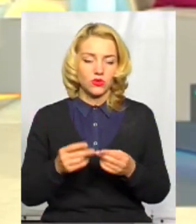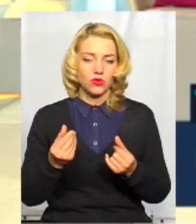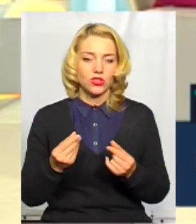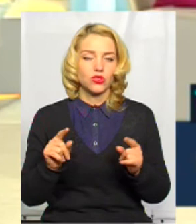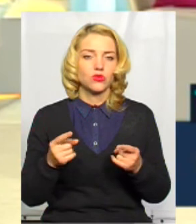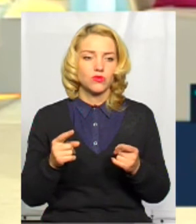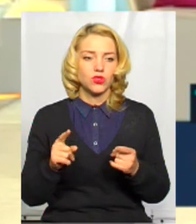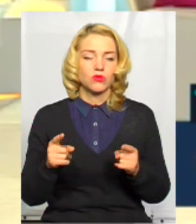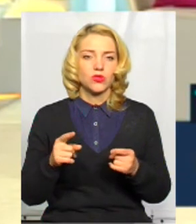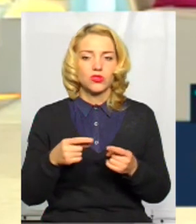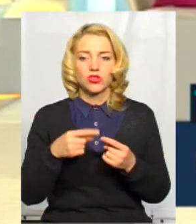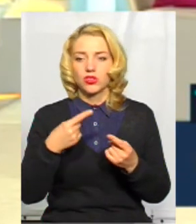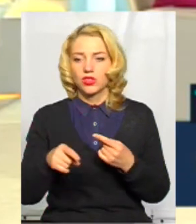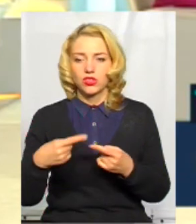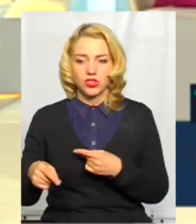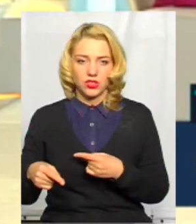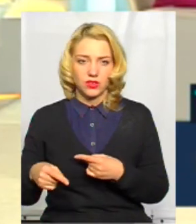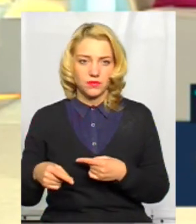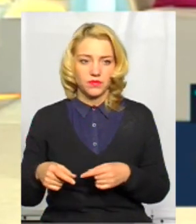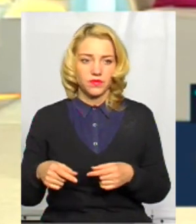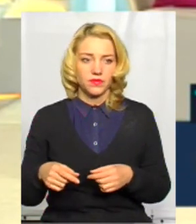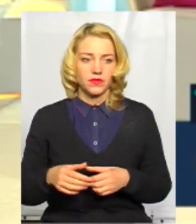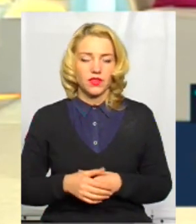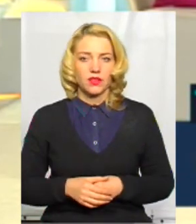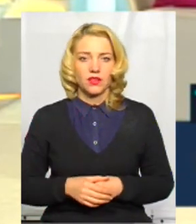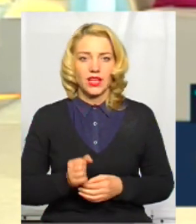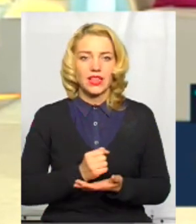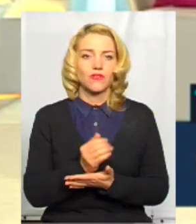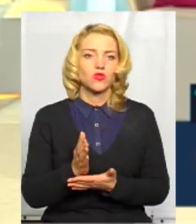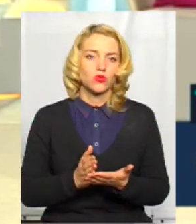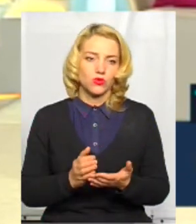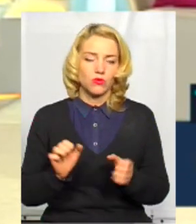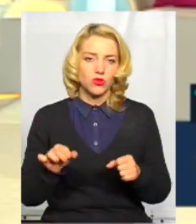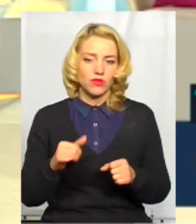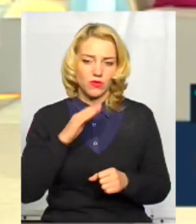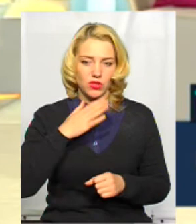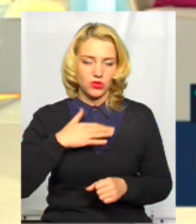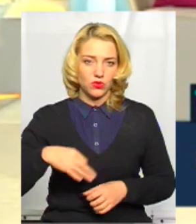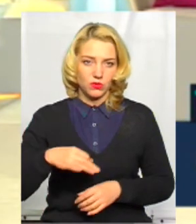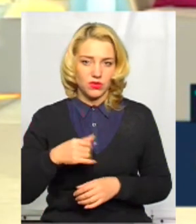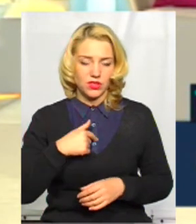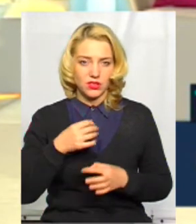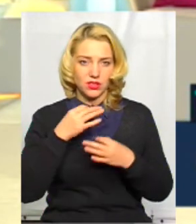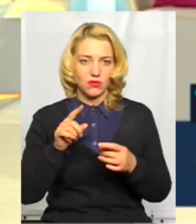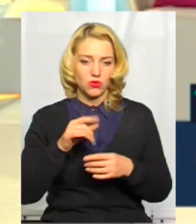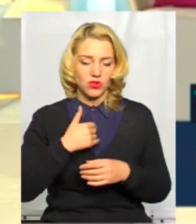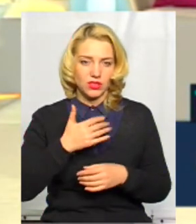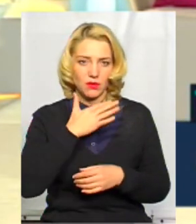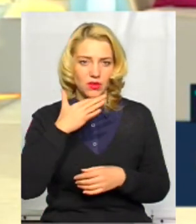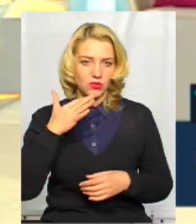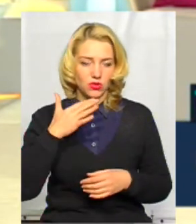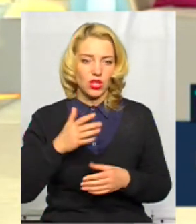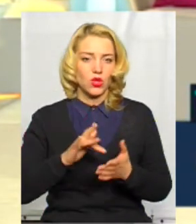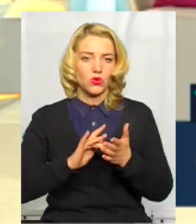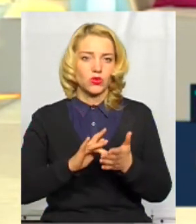решта, багато чого зрешта, можливо, без інфраструктури нормальній в нашій області. Я сказав про те, що в нас є багатющий туристичний